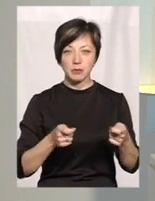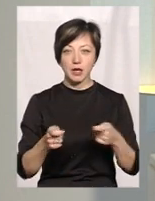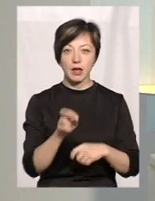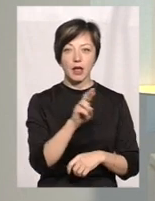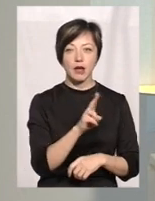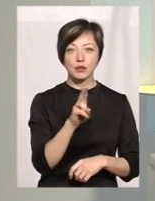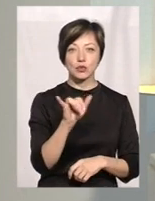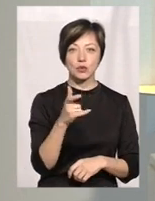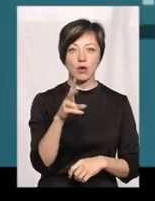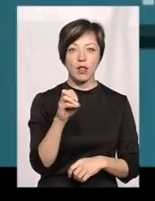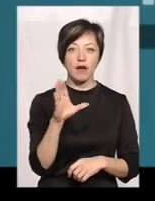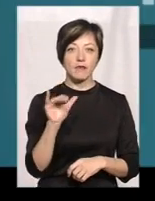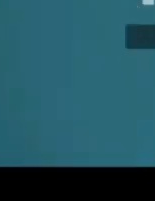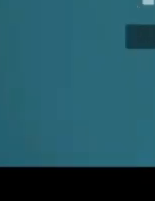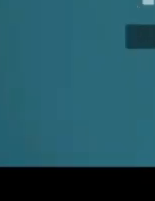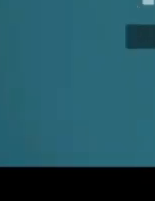Яків Цуглевич.